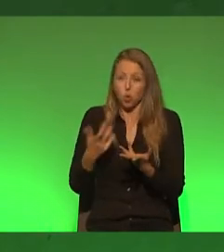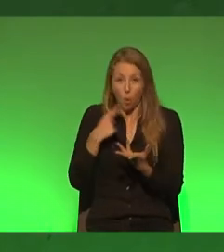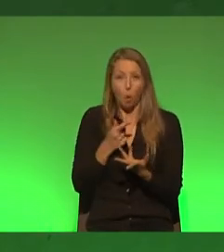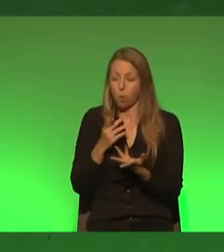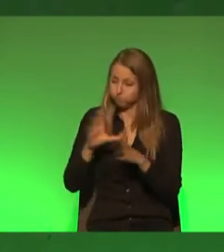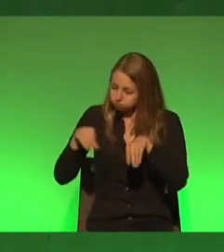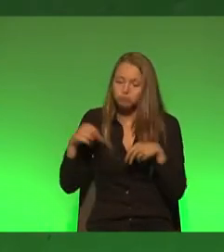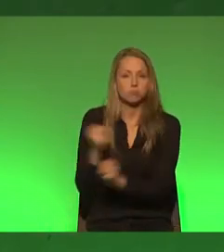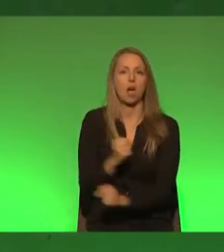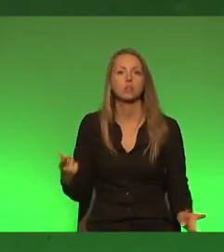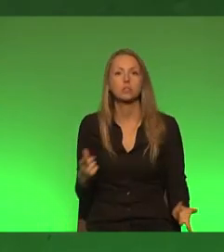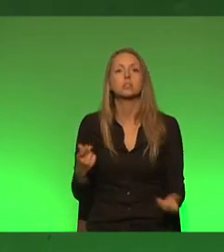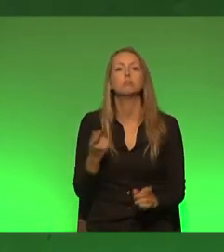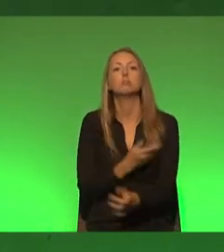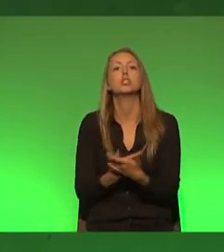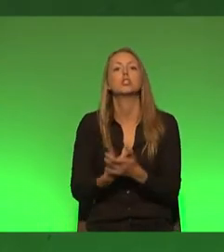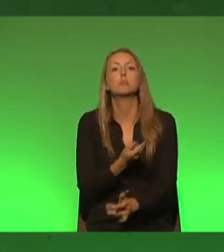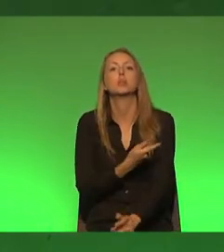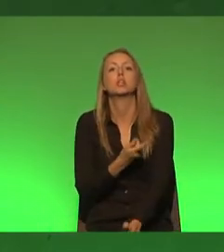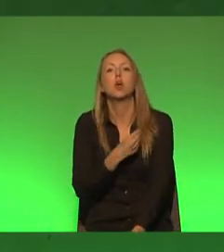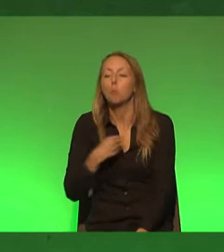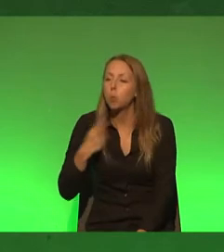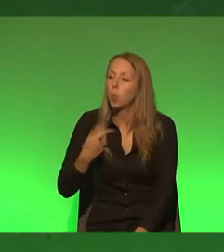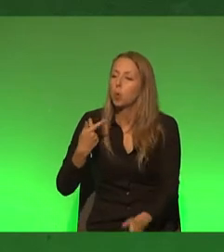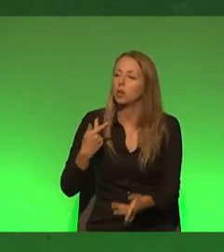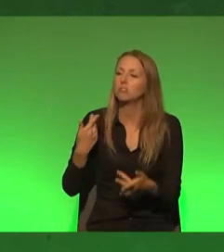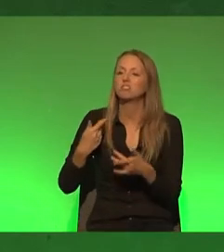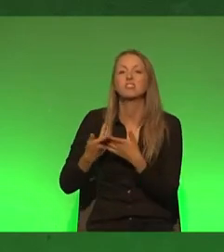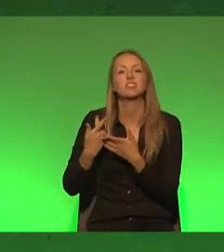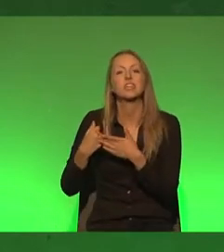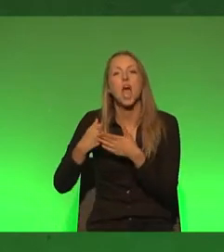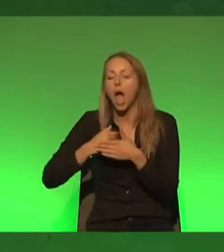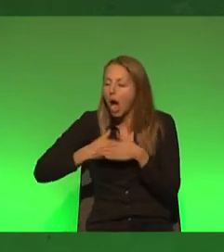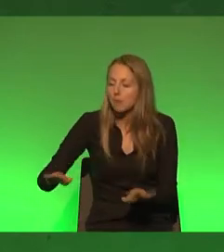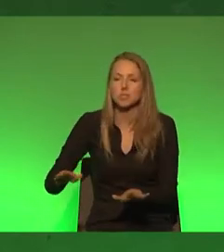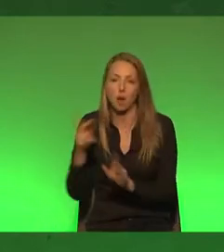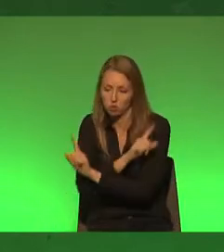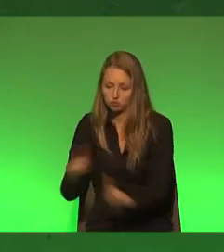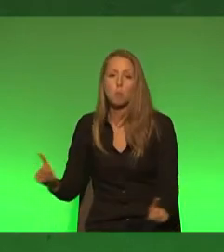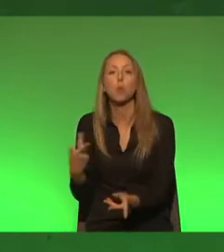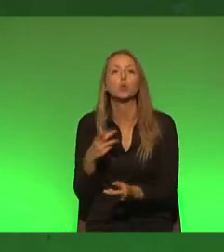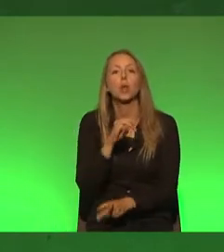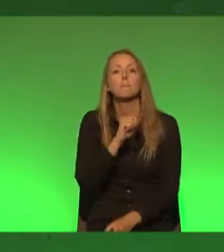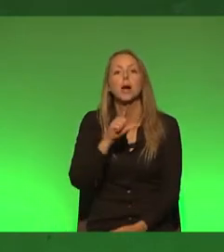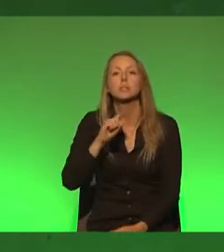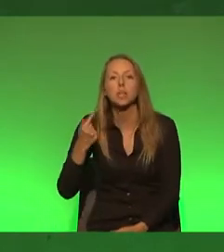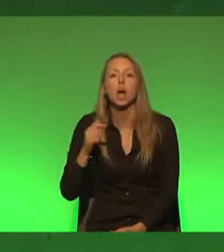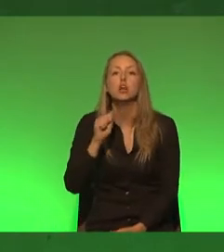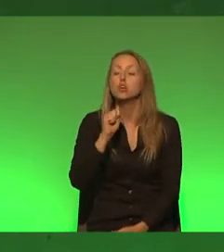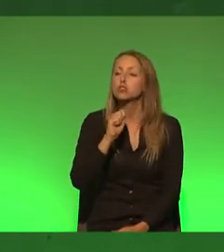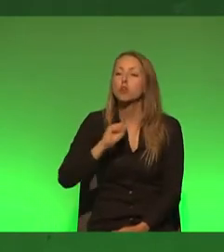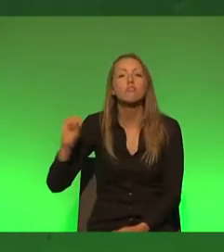Antwort geben. Denn wenn in Polen ein absolutes Abtreibungsverbot durchgesetzt werden soll, oder wenn in Malta und der Slowakei investigative